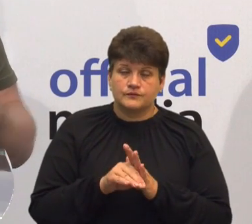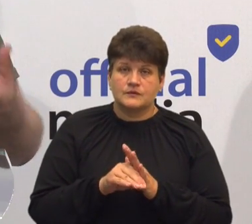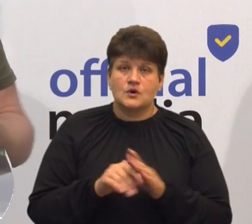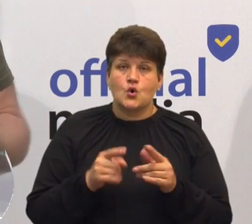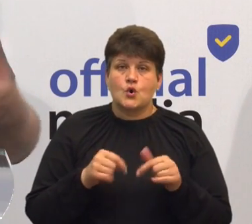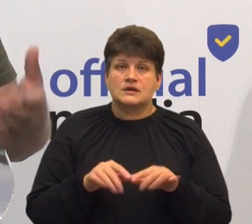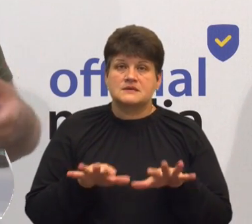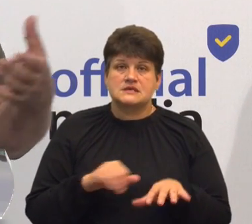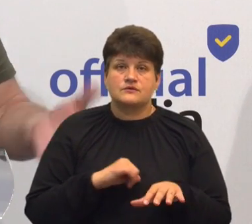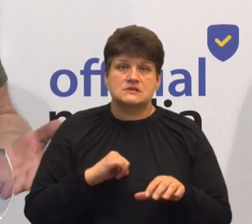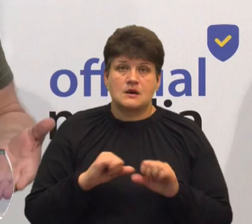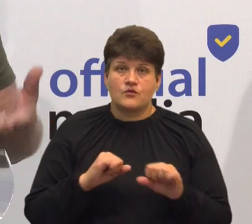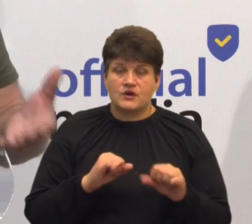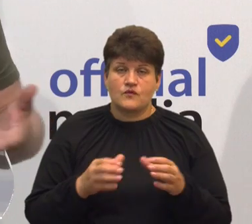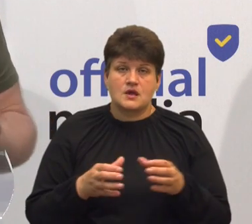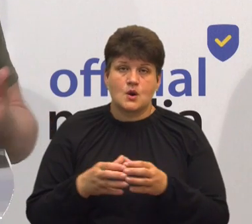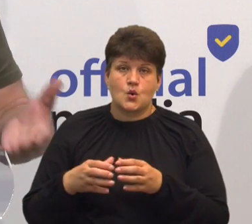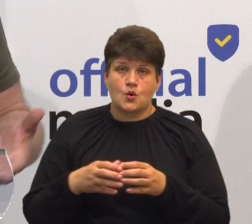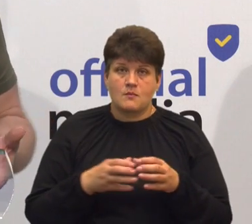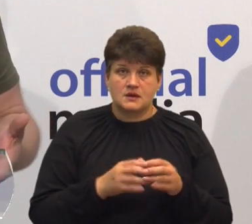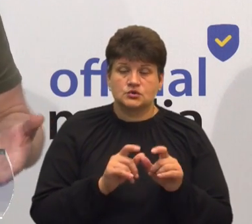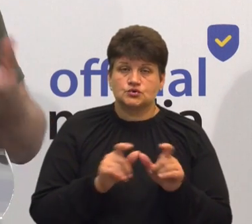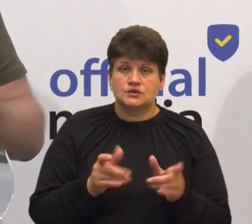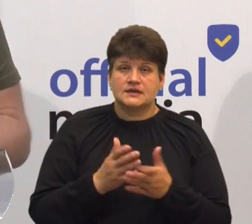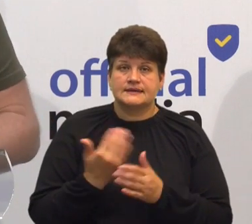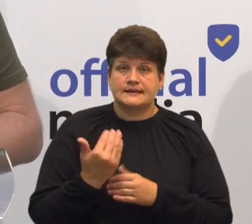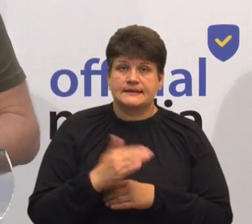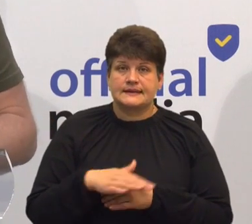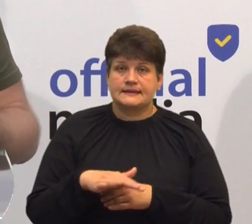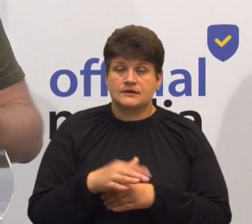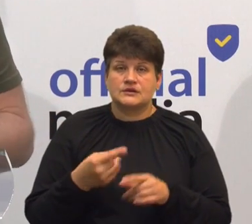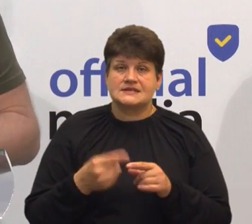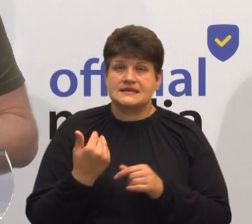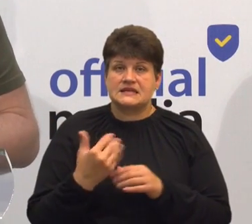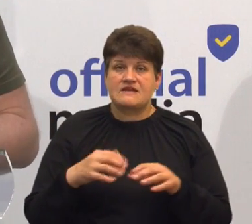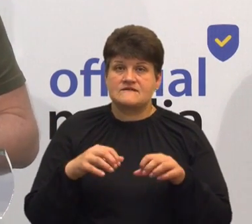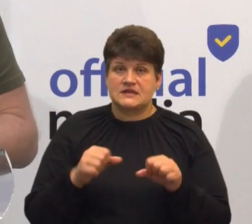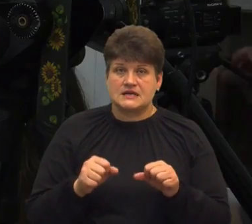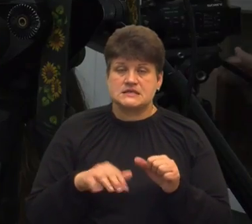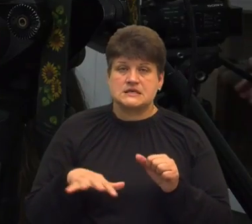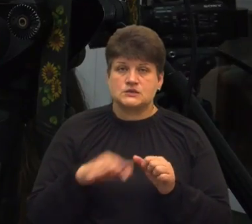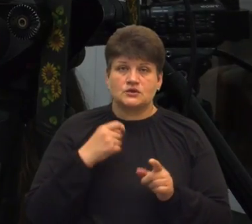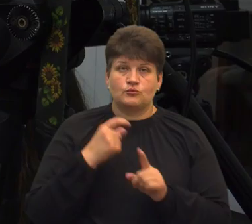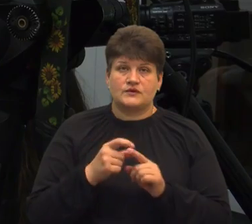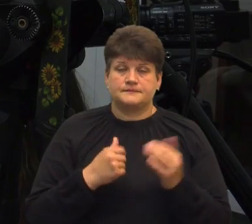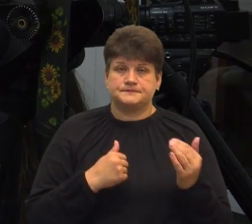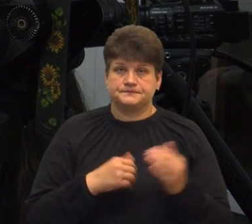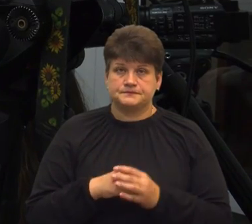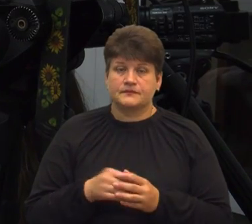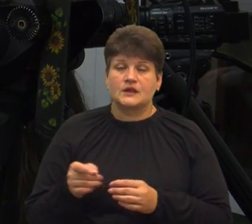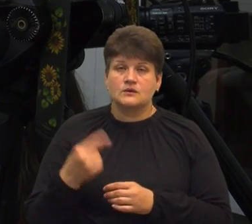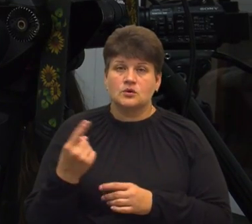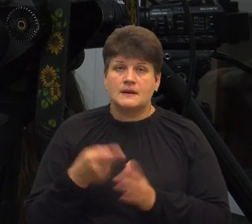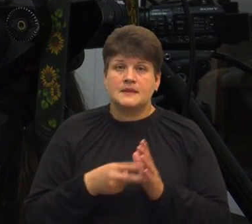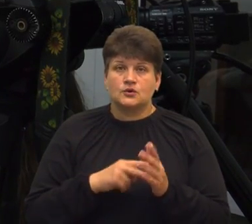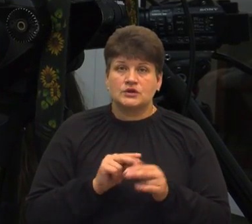самоврядування, громади, адже школи, які знаходяться на їхній території, це є їхня власність і їхня зона відповідальності. На Тернопільщині планують